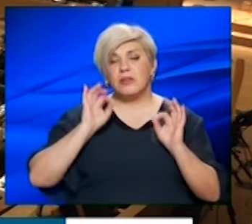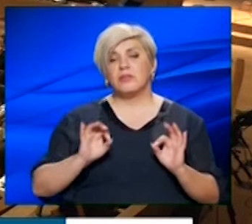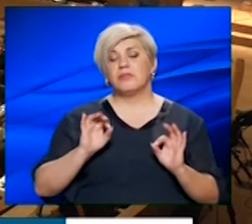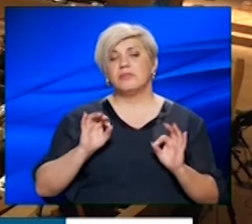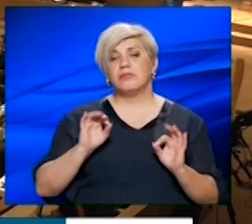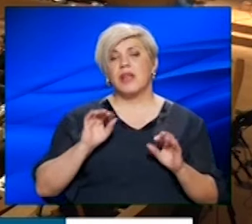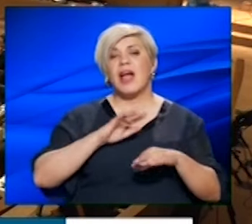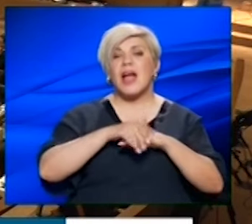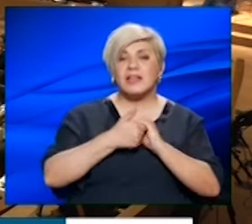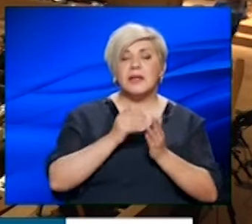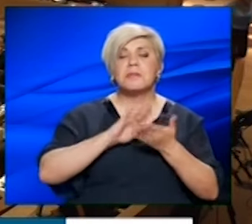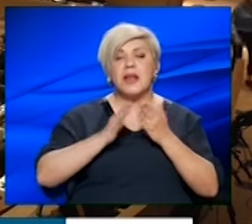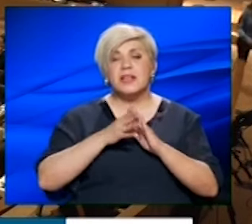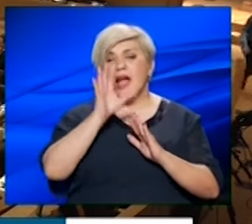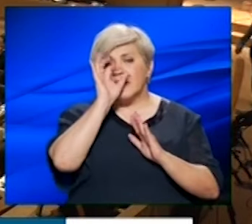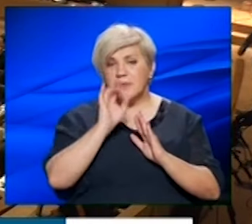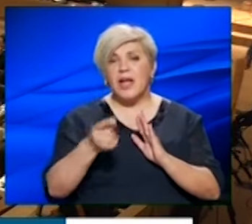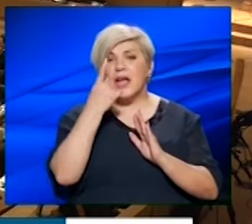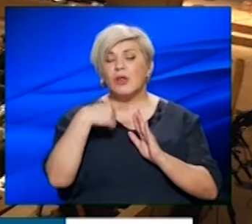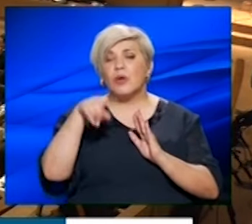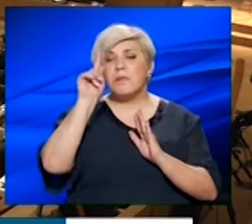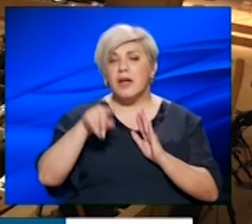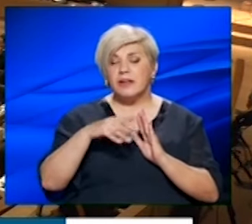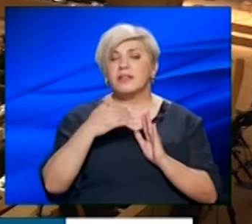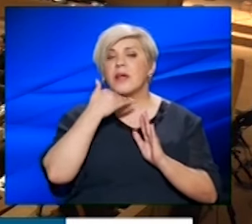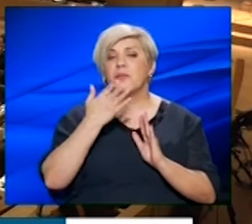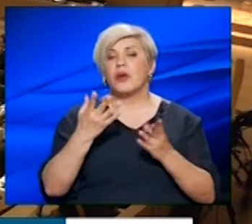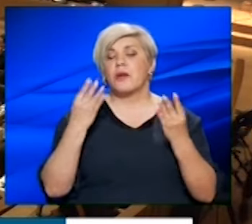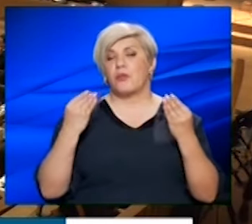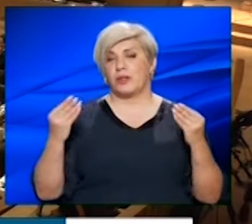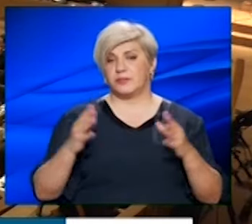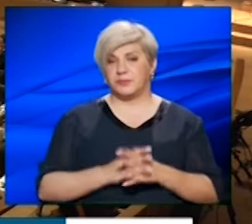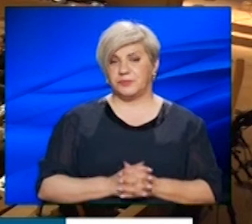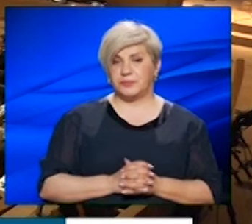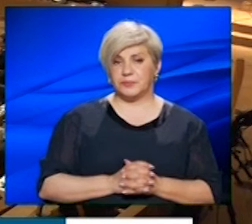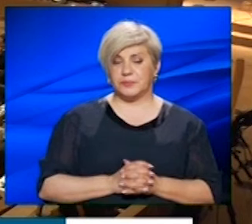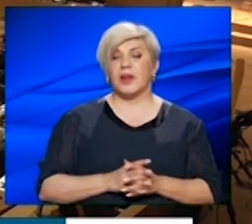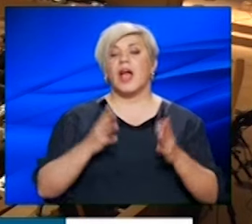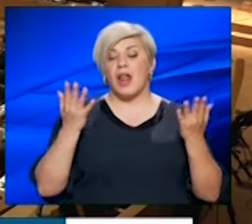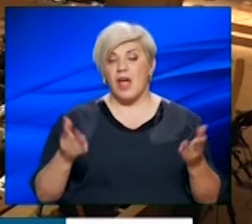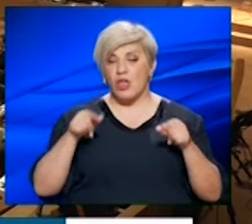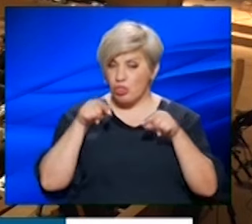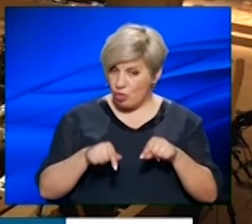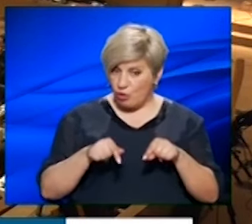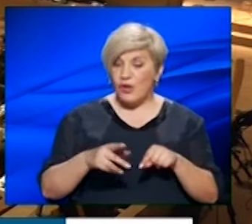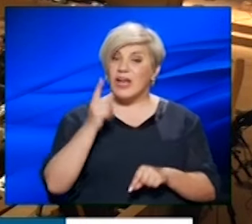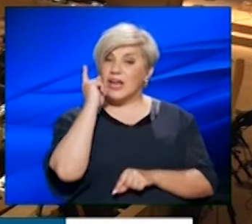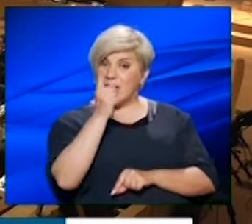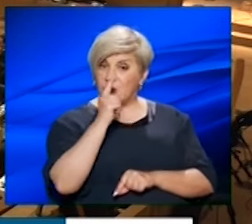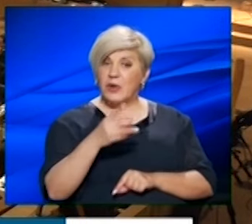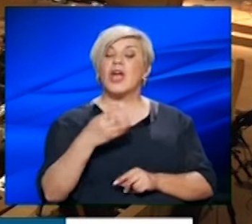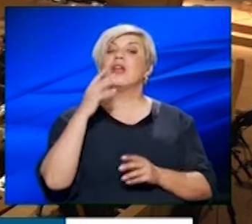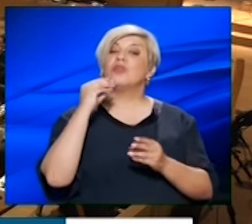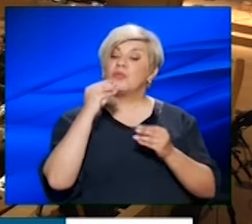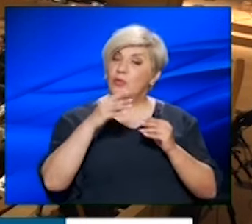αν οι πράξεις αντικειμενικά στις 100 μέρες δεν μπορούν να είναι πολλές. Αλλά εδώ, εμείς κρίνουμε και το